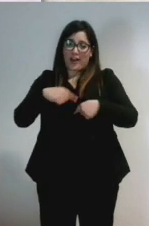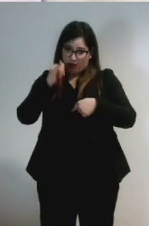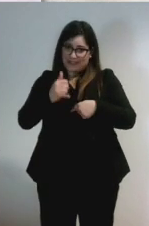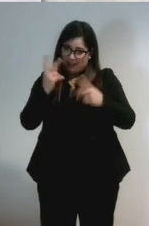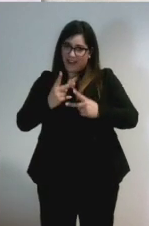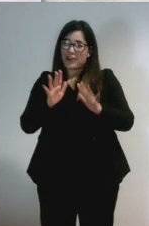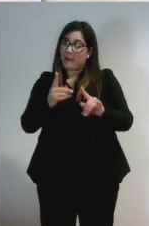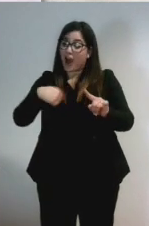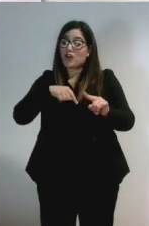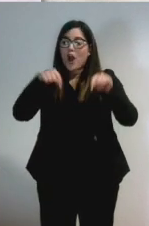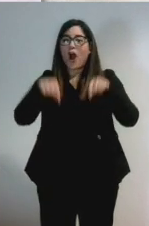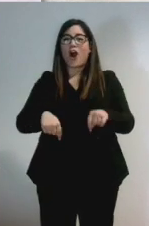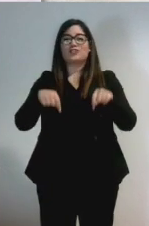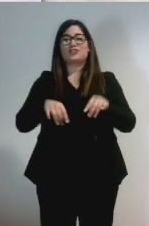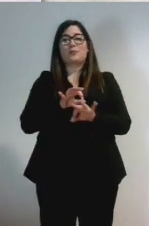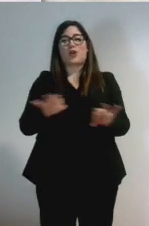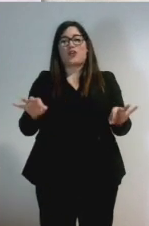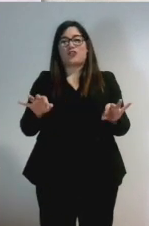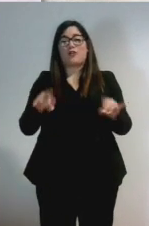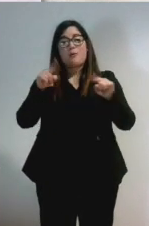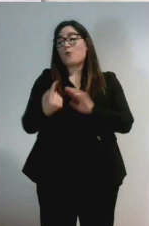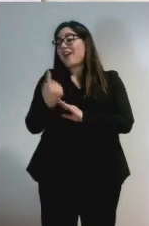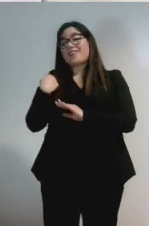anche oggi e noi c'eravamo anche ieri.